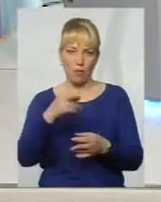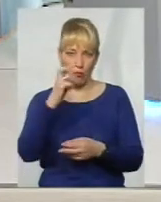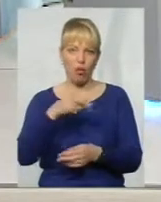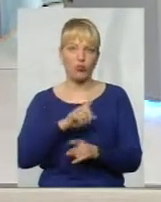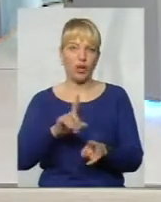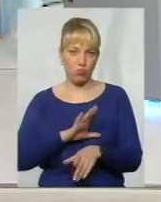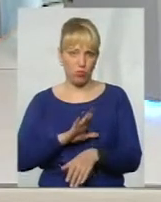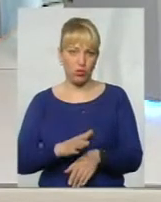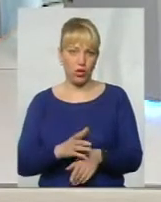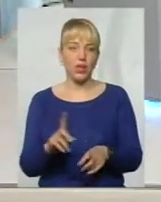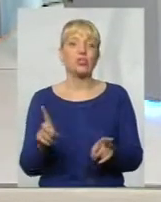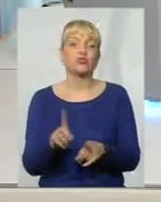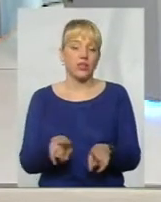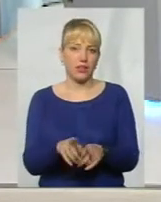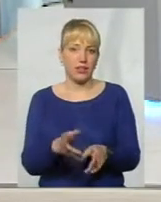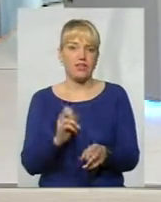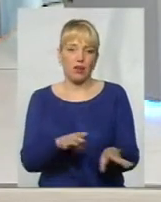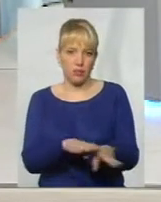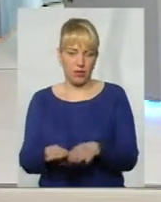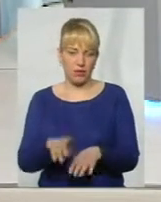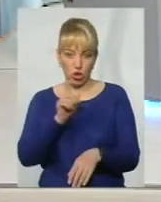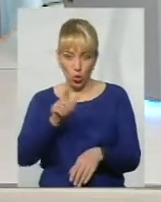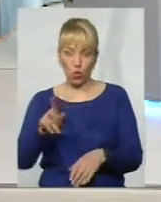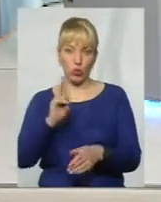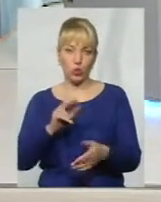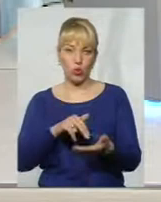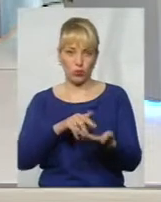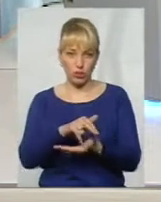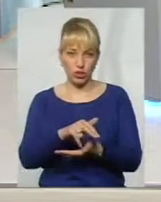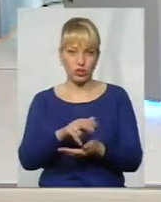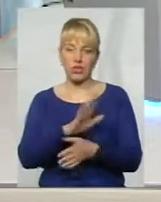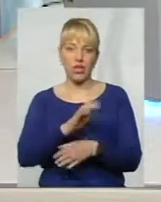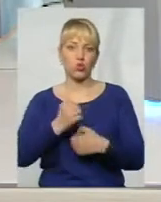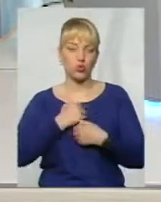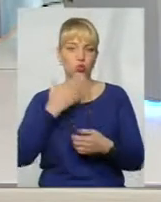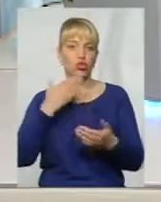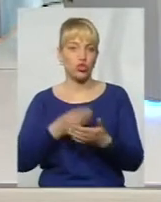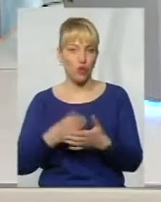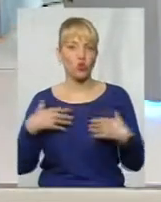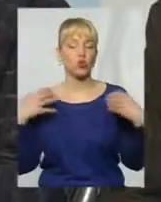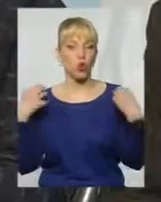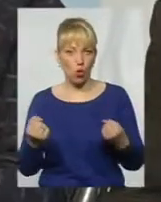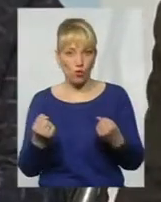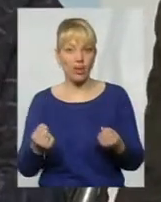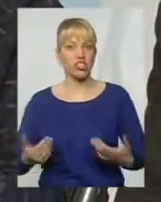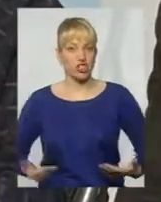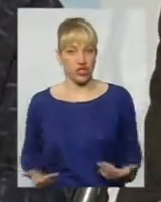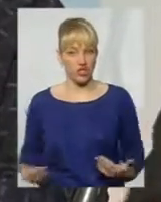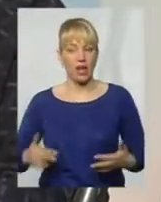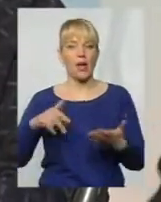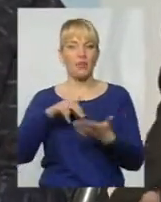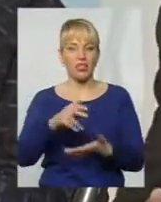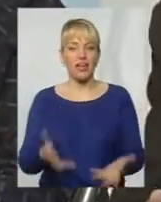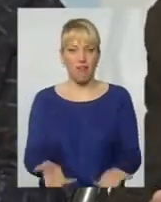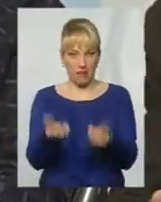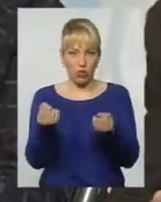нікуди не поїде. Як що рівняти? Люди, які пішли, не шкодуючи своє здоров'я, життя, пішли рятувати. І